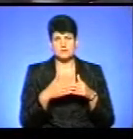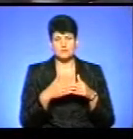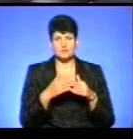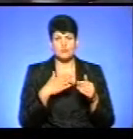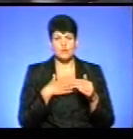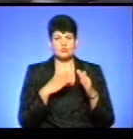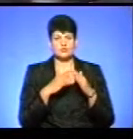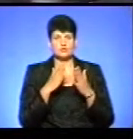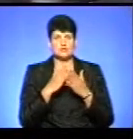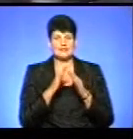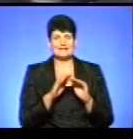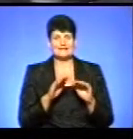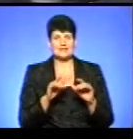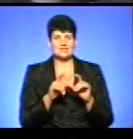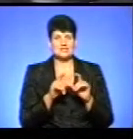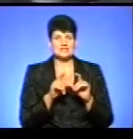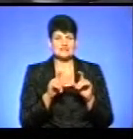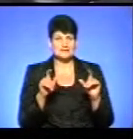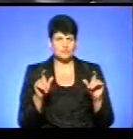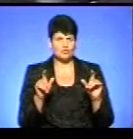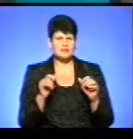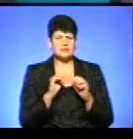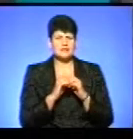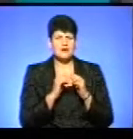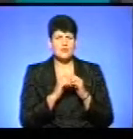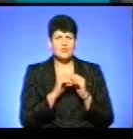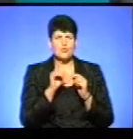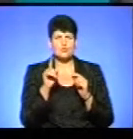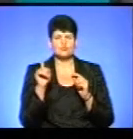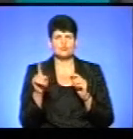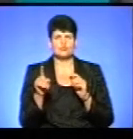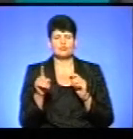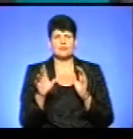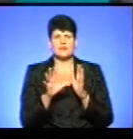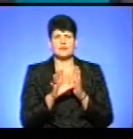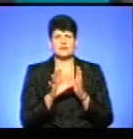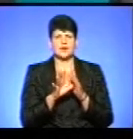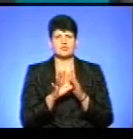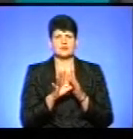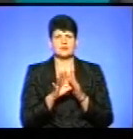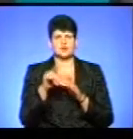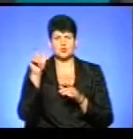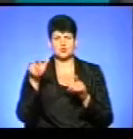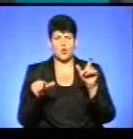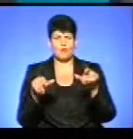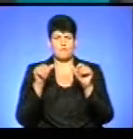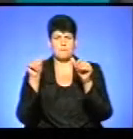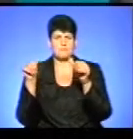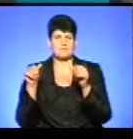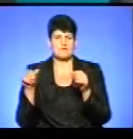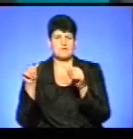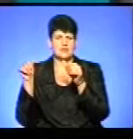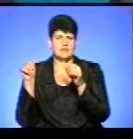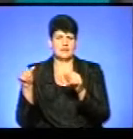будинку є дитячий садок, і на кожному із електричних стовпів був отакий